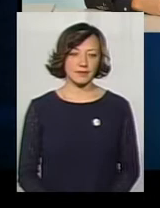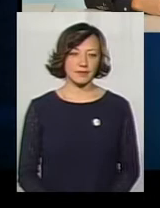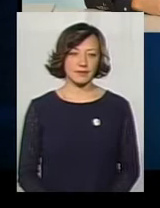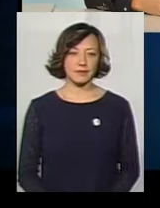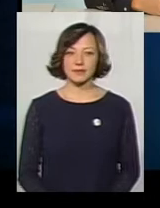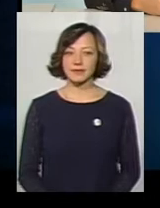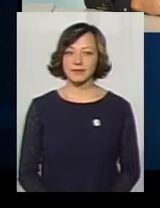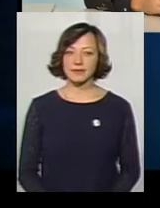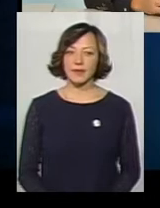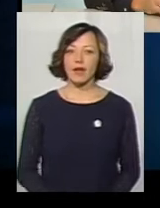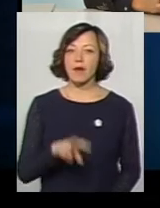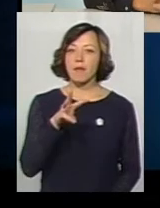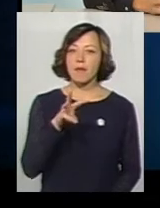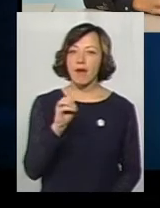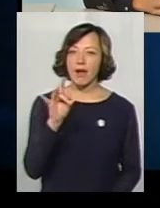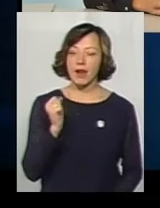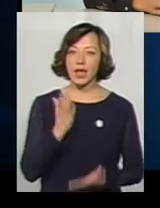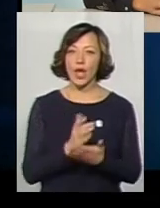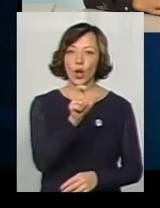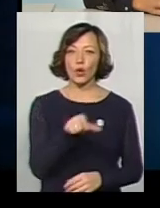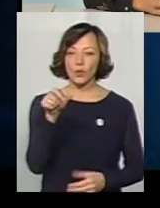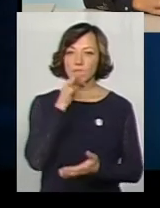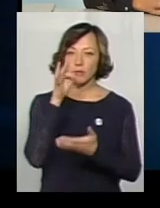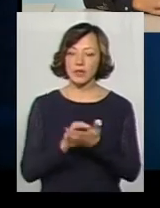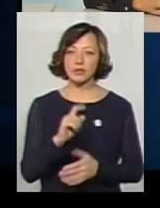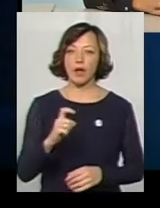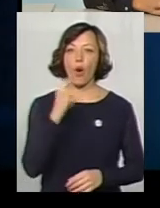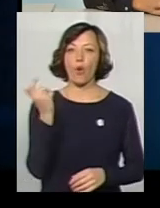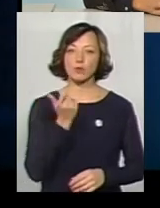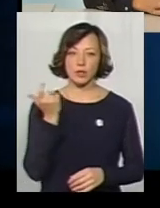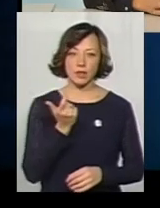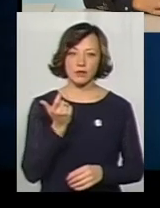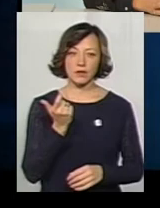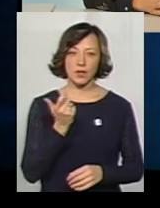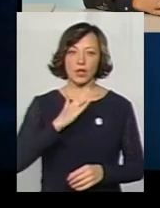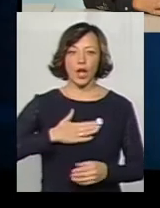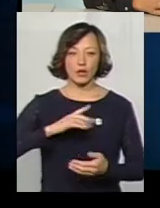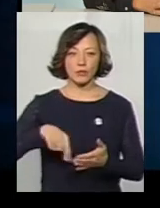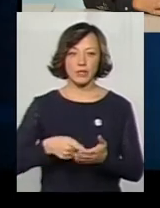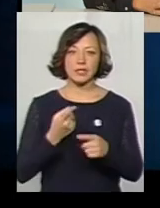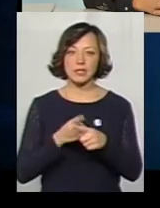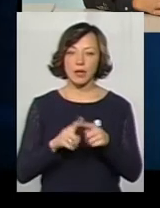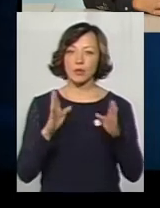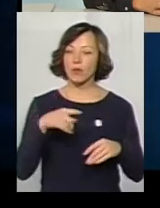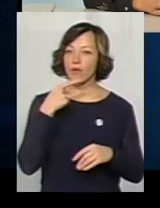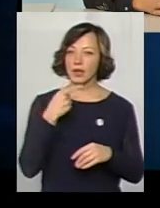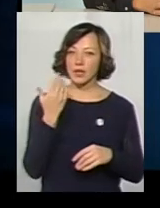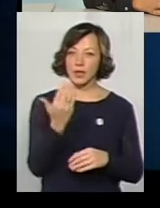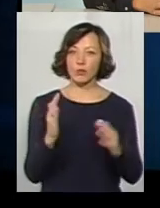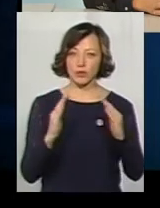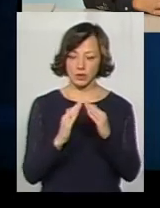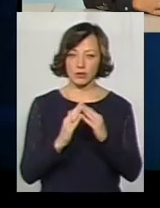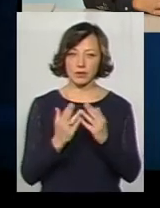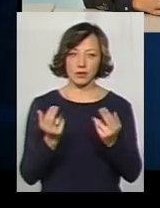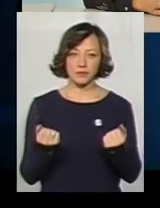У мера нашого є люди, які відповідають за господарство нашого міста. Ну, це будемо говорити, як їхній будинок.